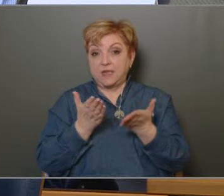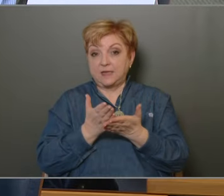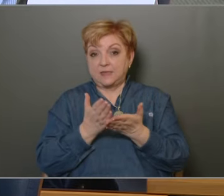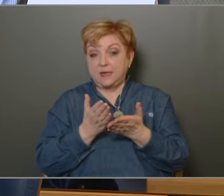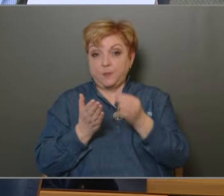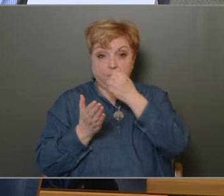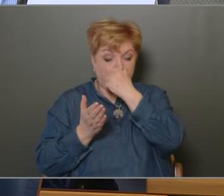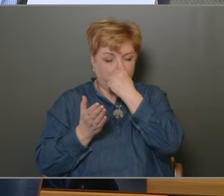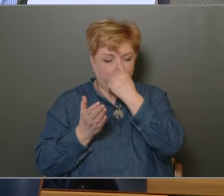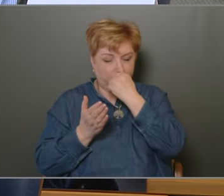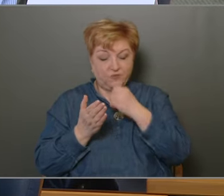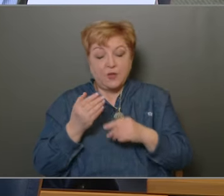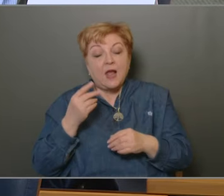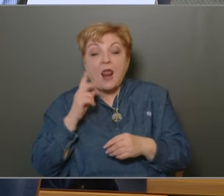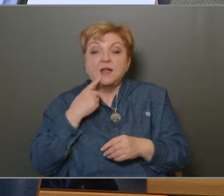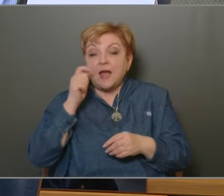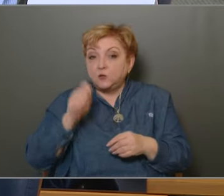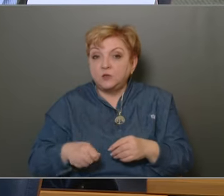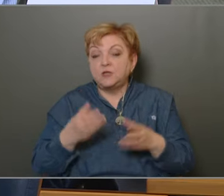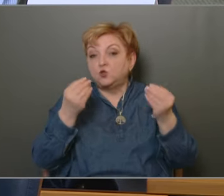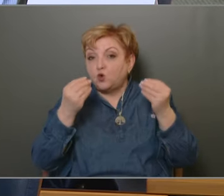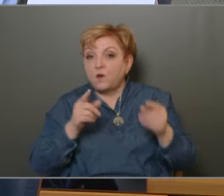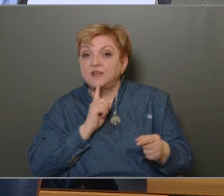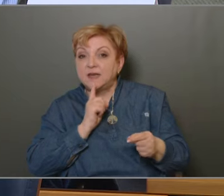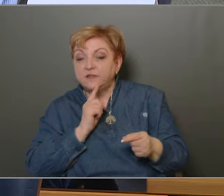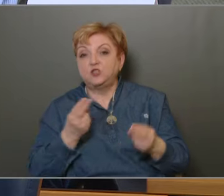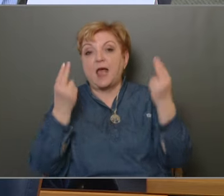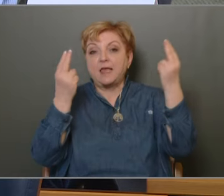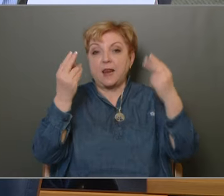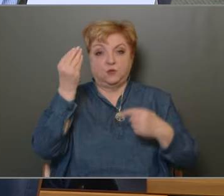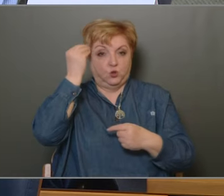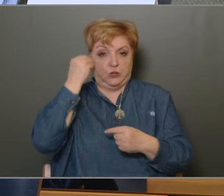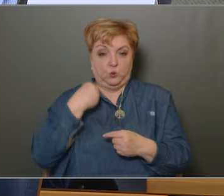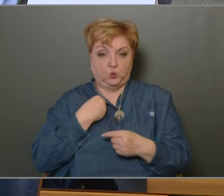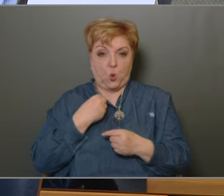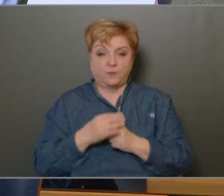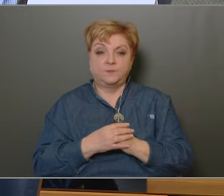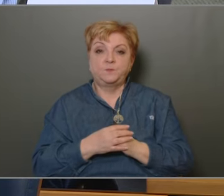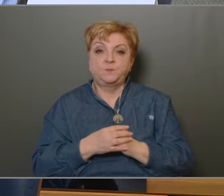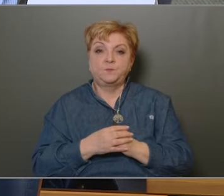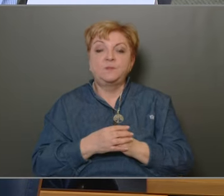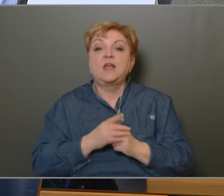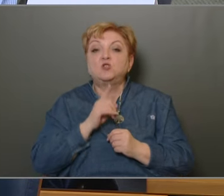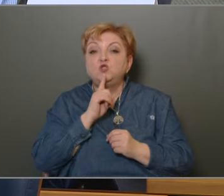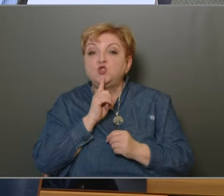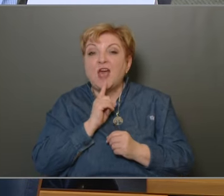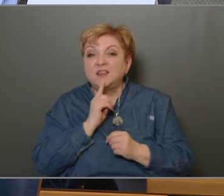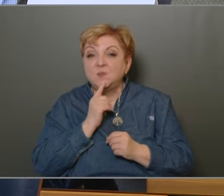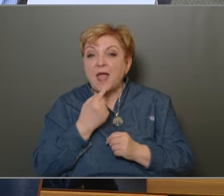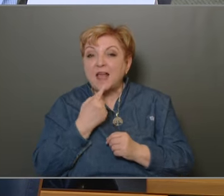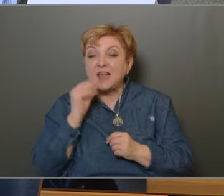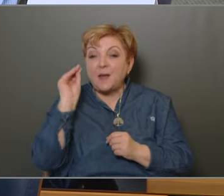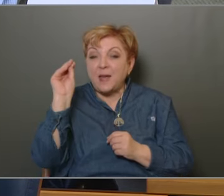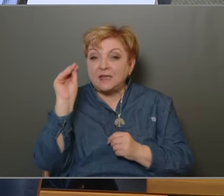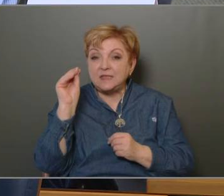lehet azon elmerkedni, hogy az sok vagy kevés. Én mindenképpen egy jelentős összegnek gondolom ezt. Csak csendben jegyezném meg, hogy